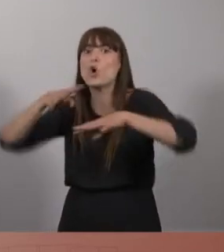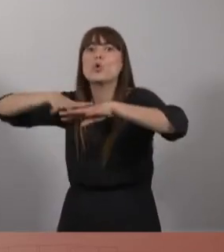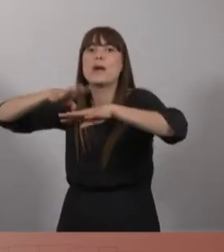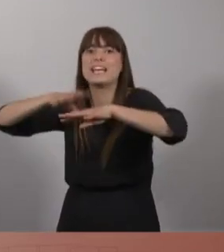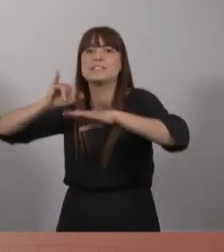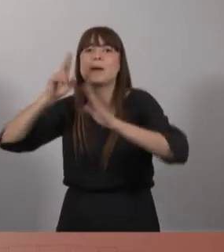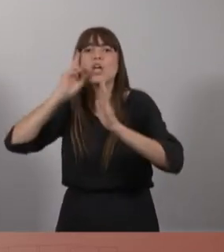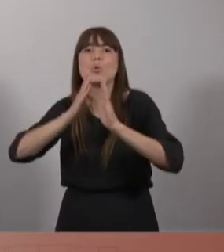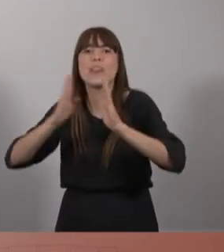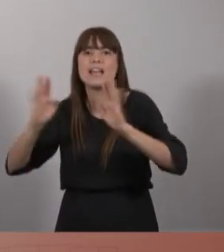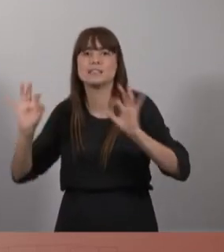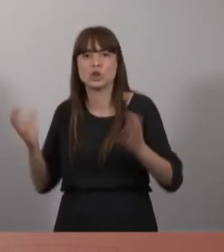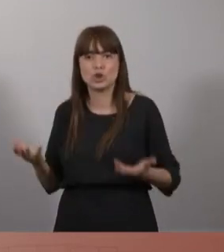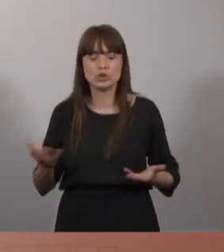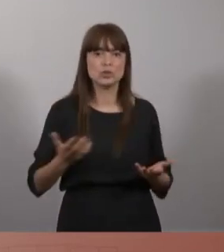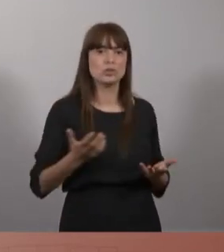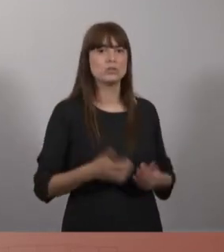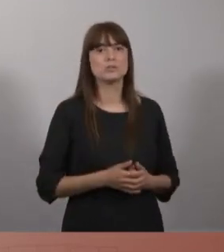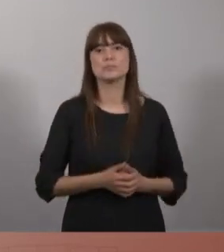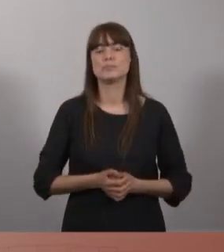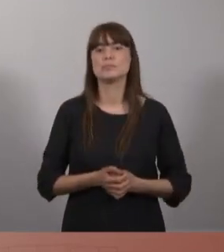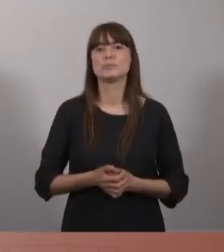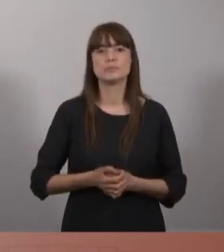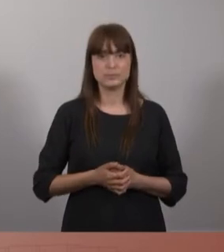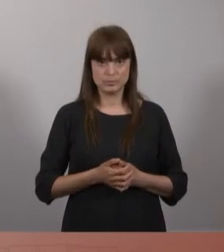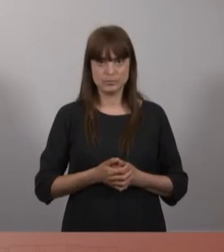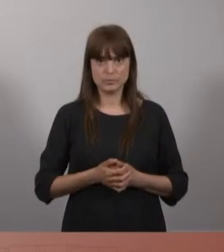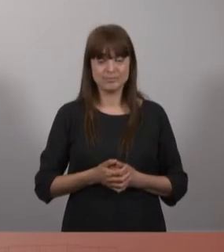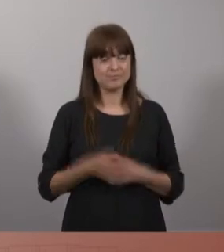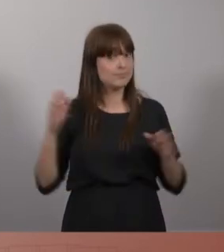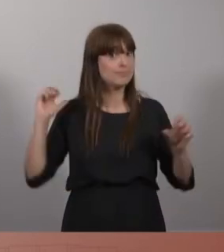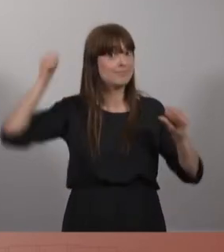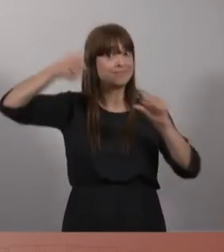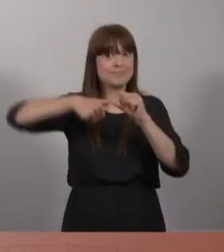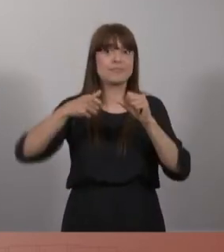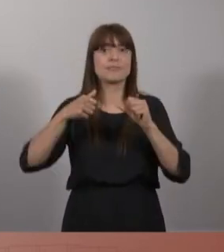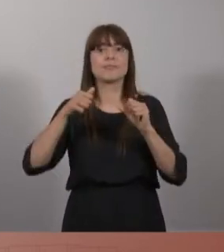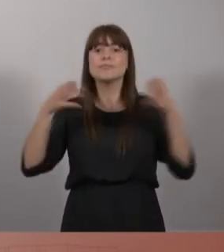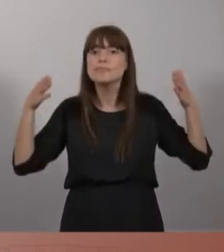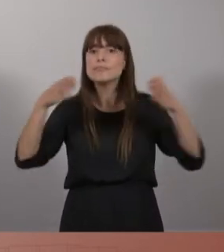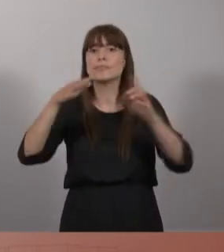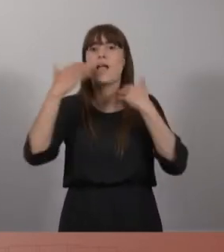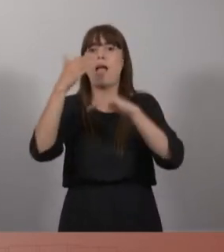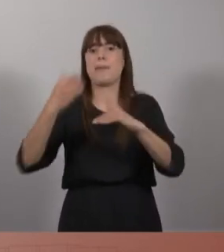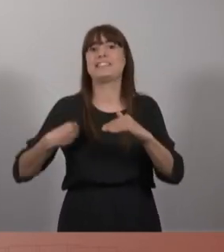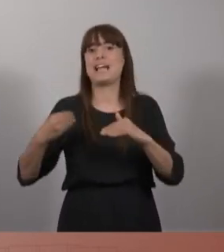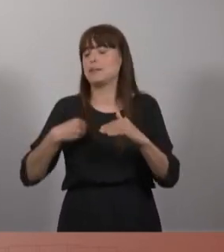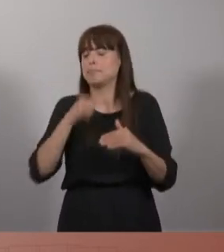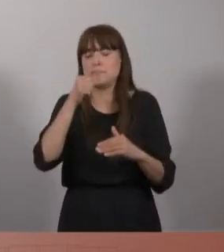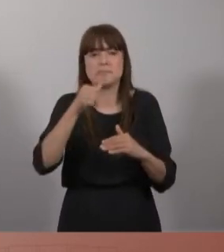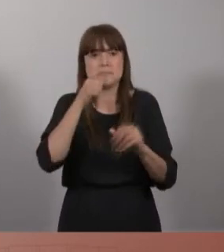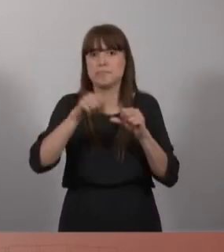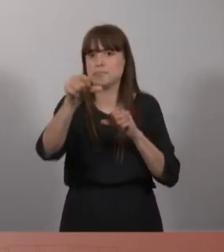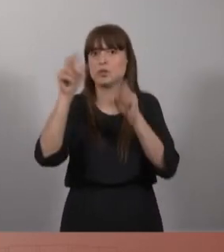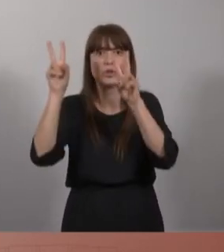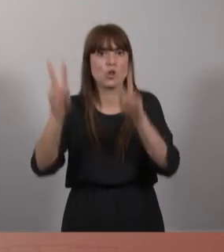Hem de canviar la manera com hem vingut fent l'habitatge fins ara, senyor Puig-Naró. Hem de